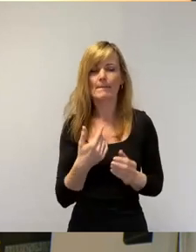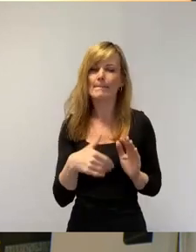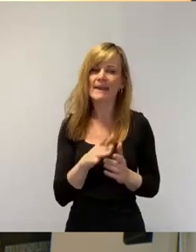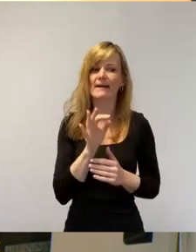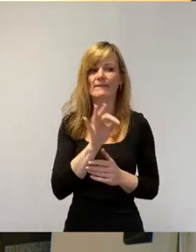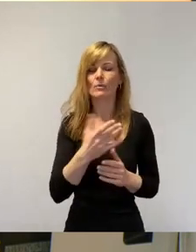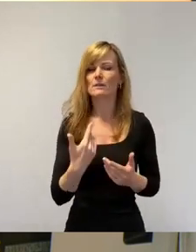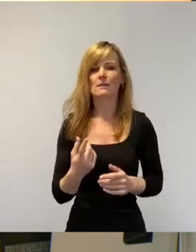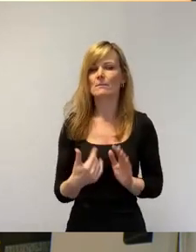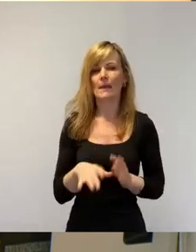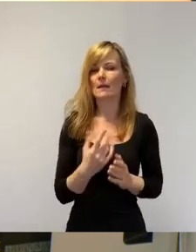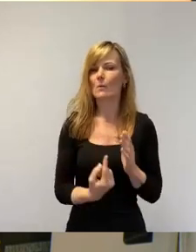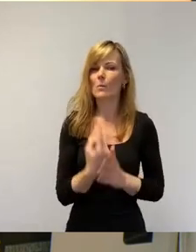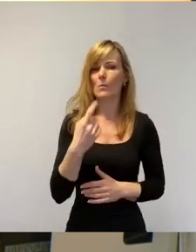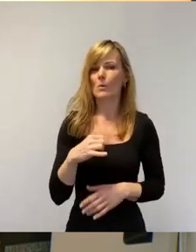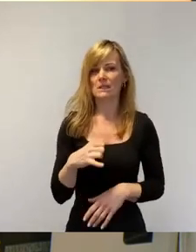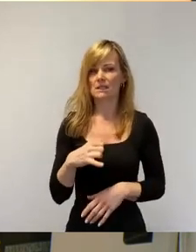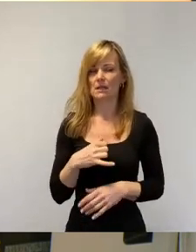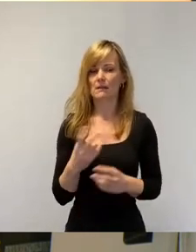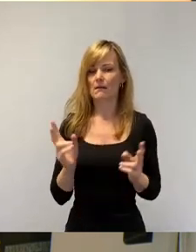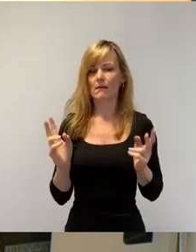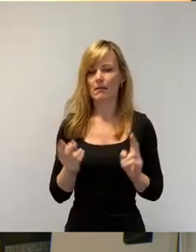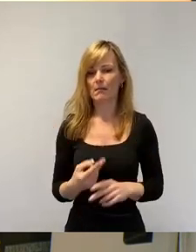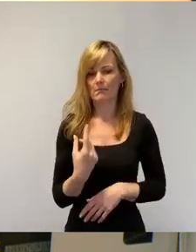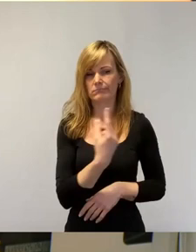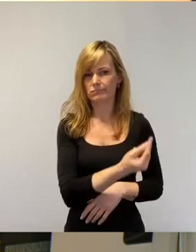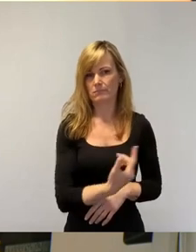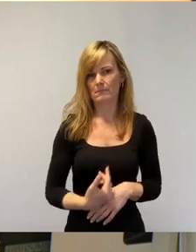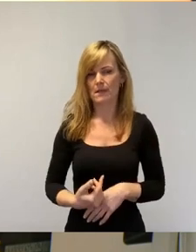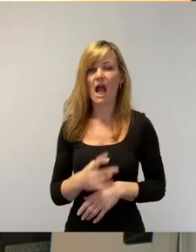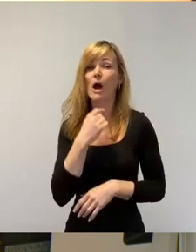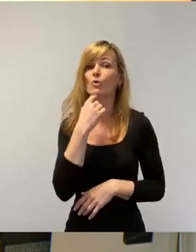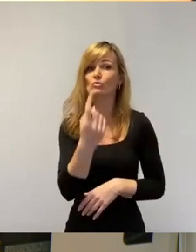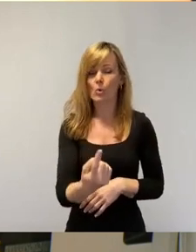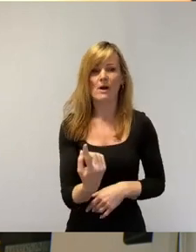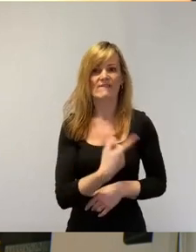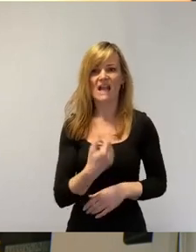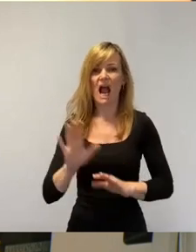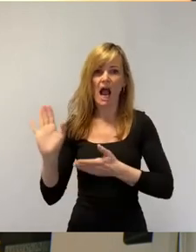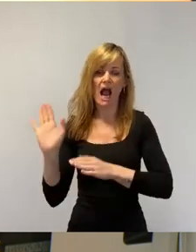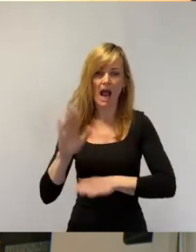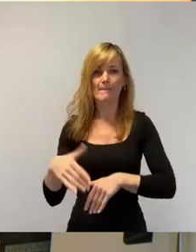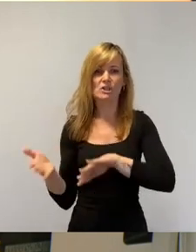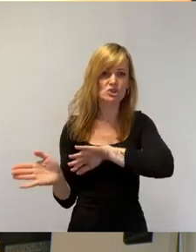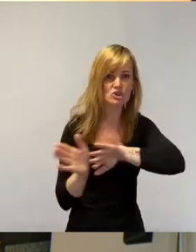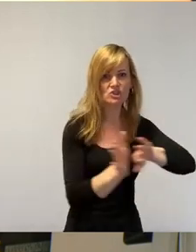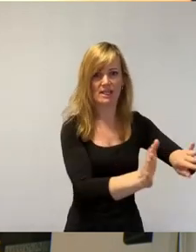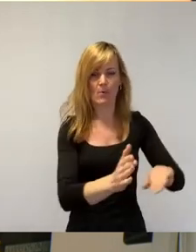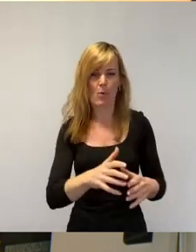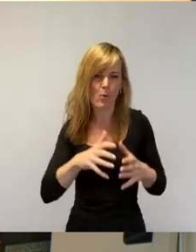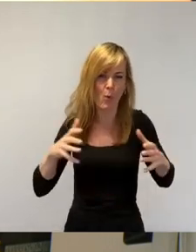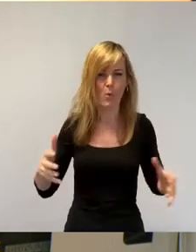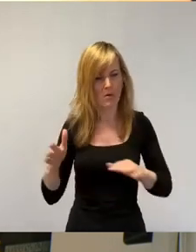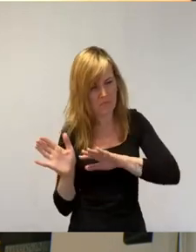Der Ausspruch, wir müssen endlich im großen Stil abschieben, der in dieser Debatte vielleicht auch eine Rolle spielen könnte,